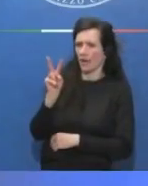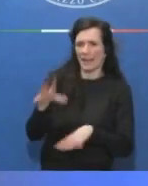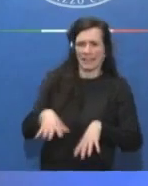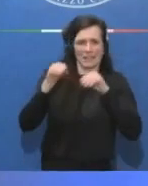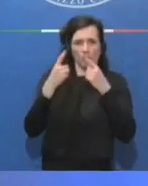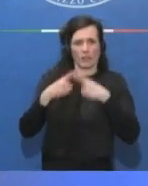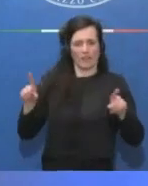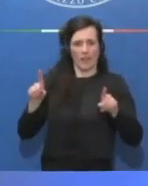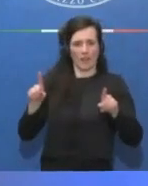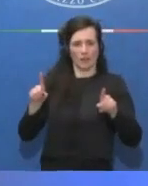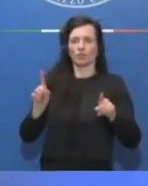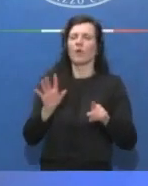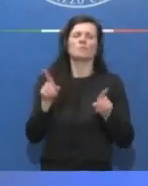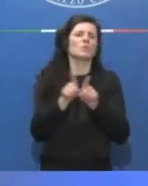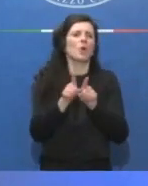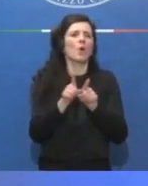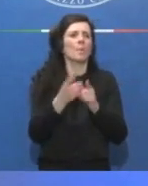cancella. Ci hanno fatto dei panini il giorno dopo.